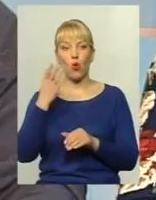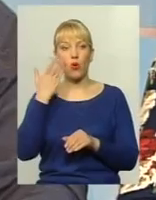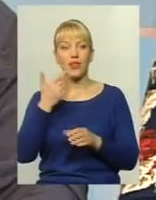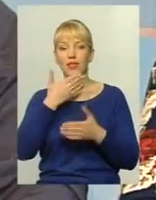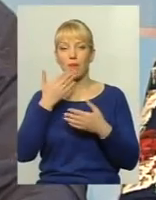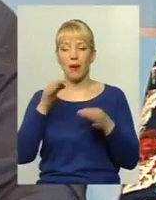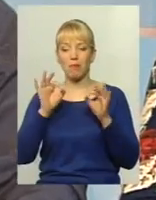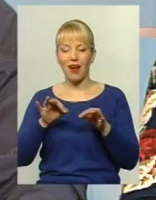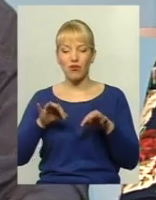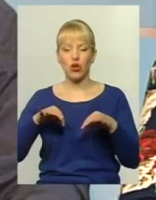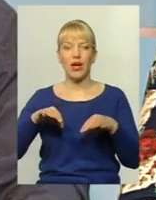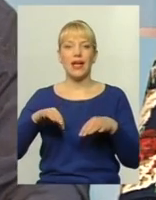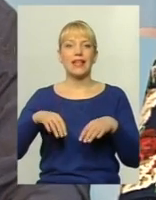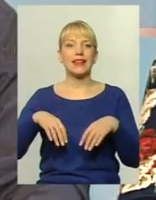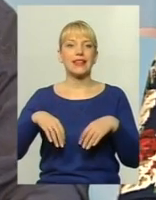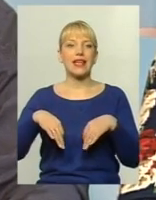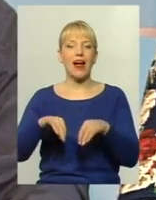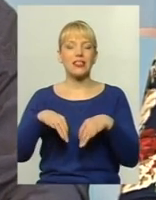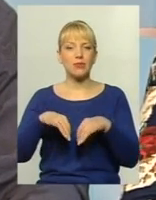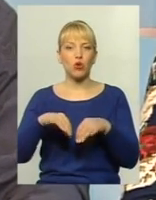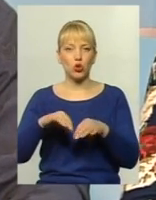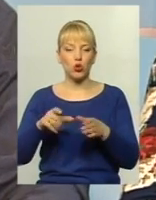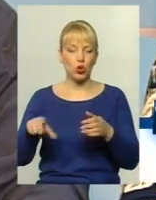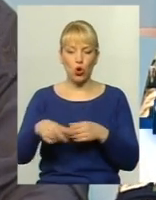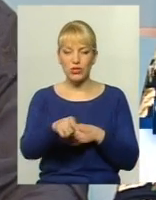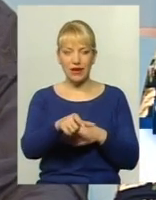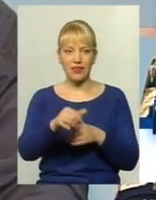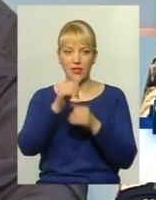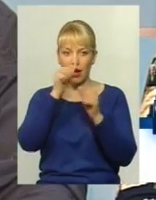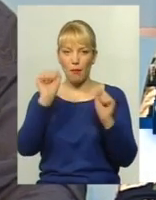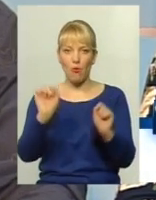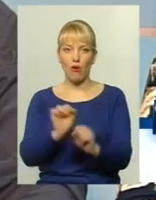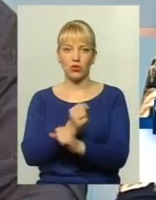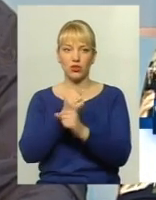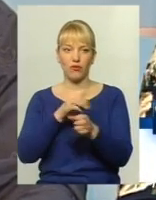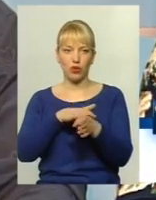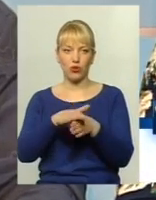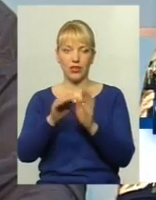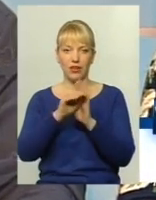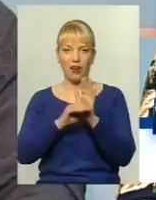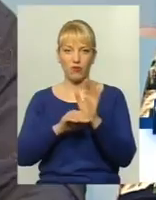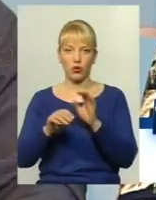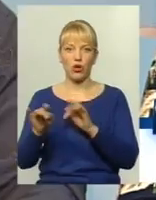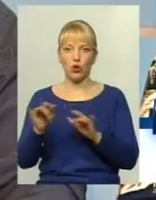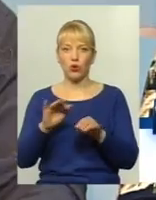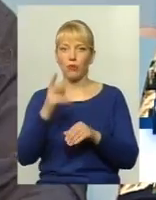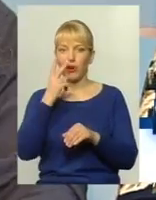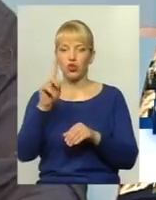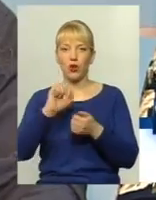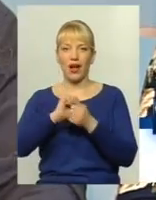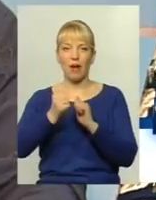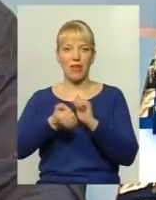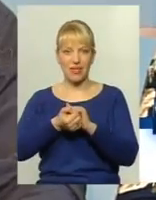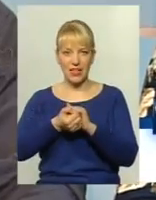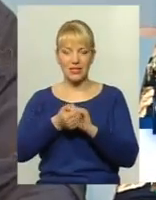правильної транспортної розв'язки, то неможливо виконувати графіки руху. Через те, що ви не бачите не раз, що на Каменецькій,